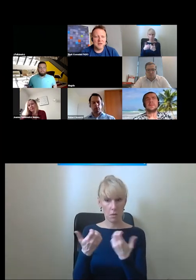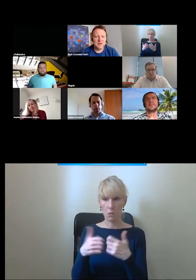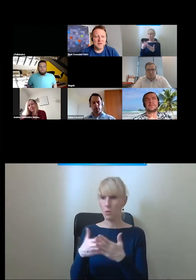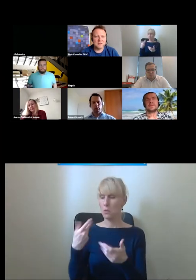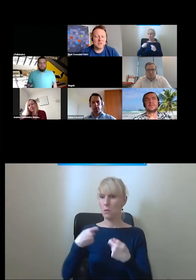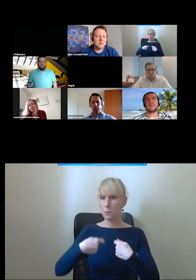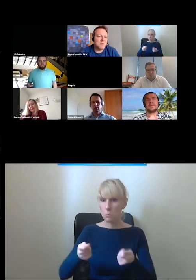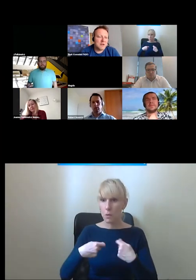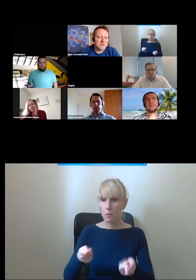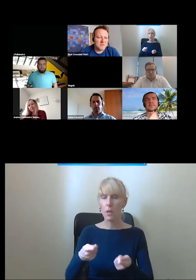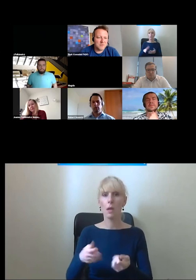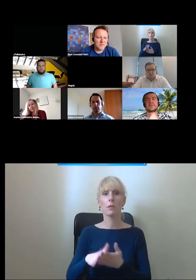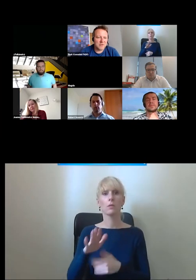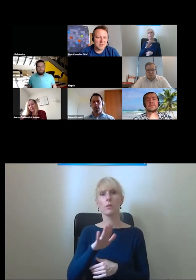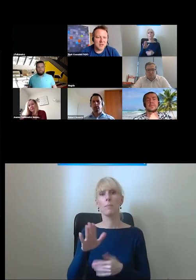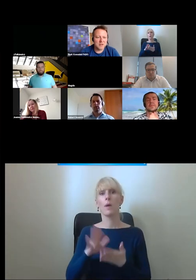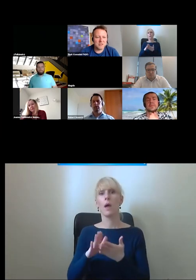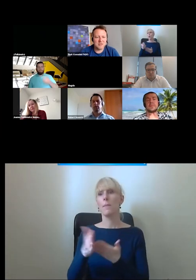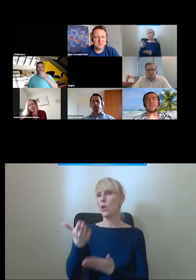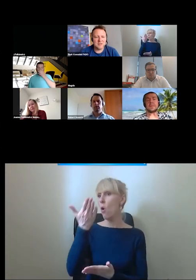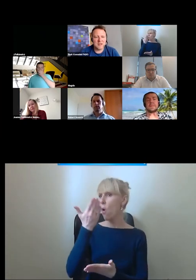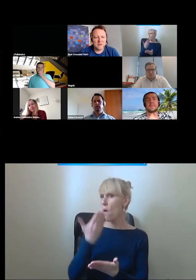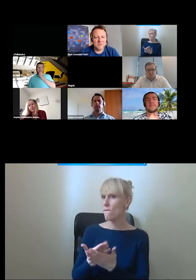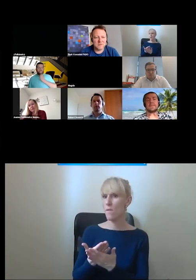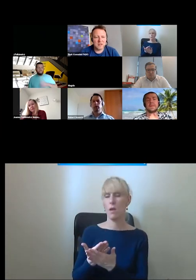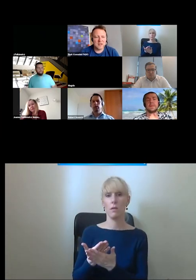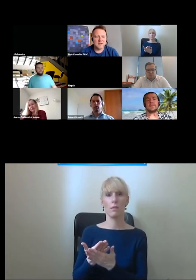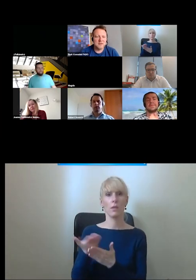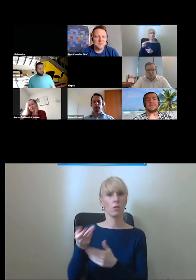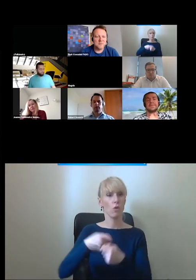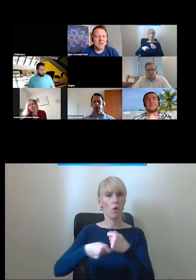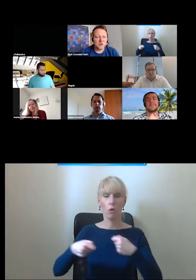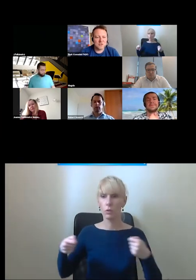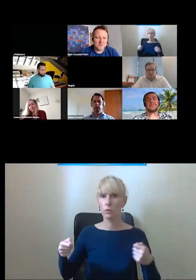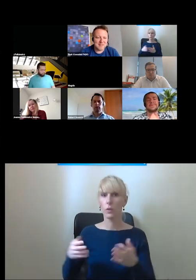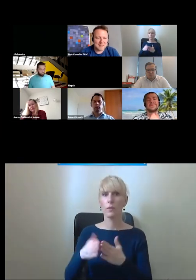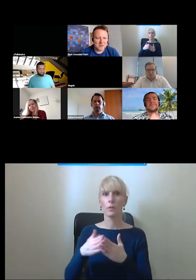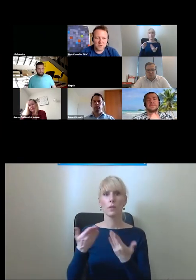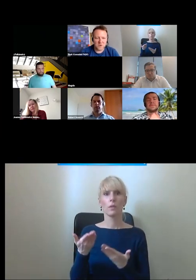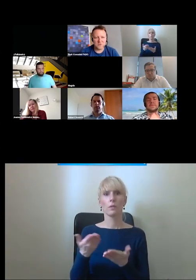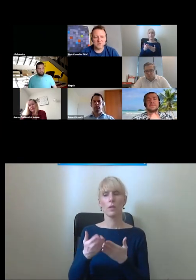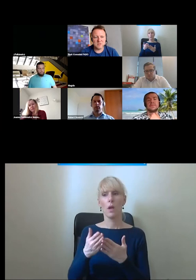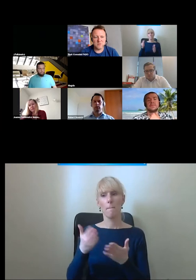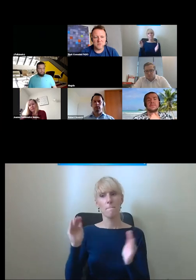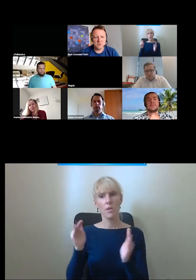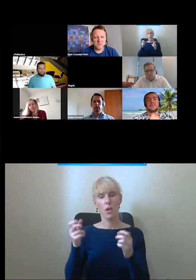że oni mają w swojej ofercie że takie rozwiązania mniej oczywiste są